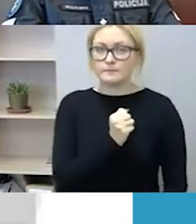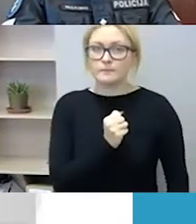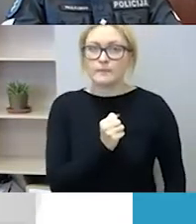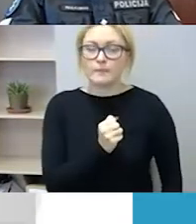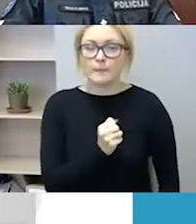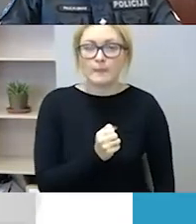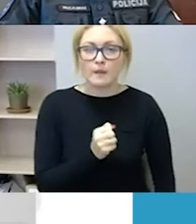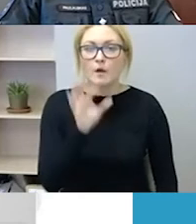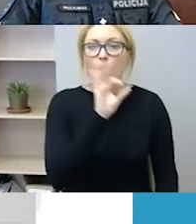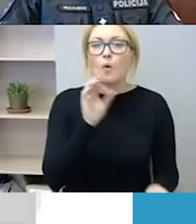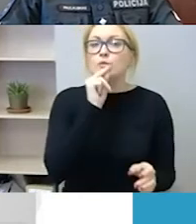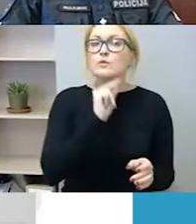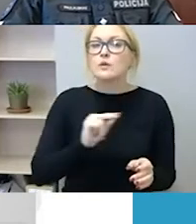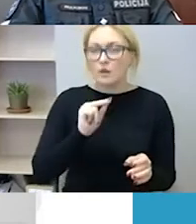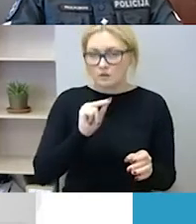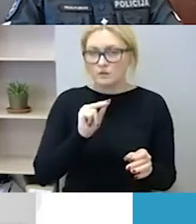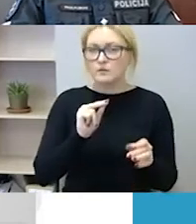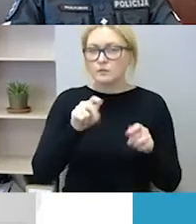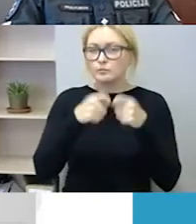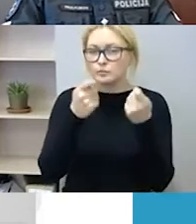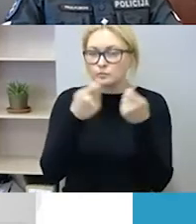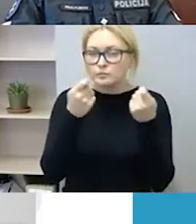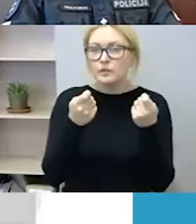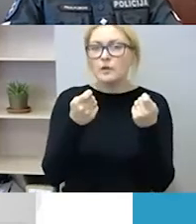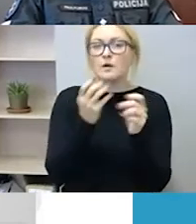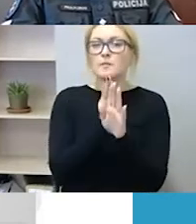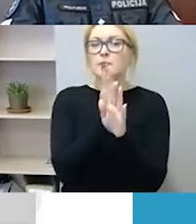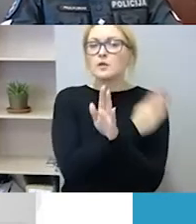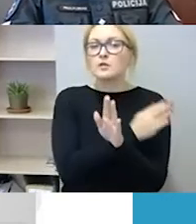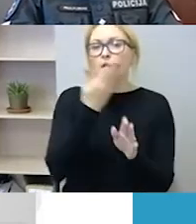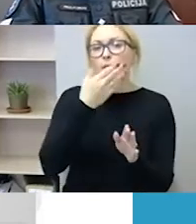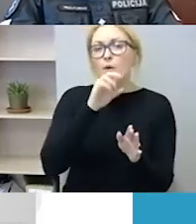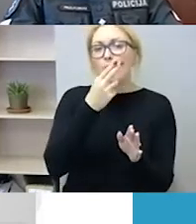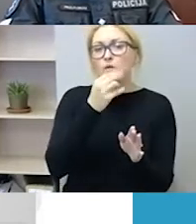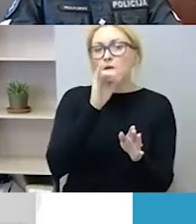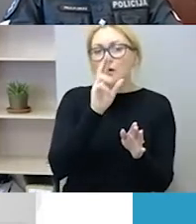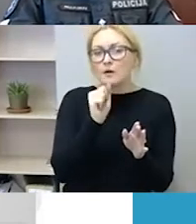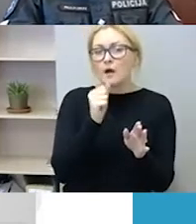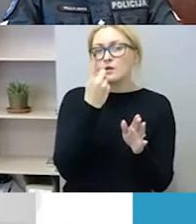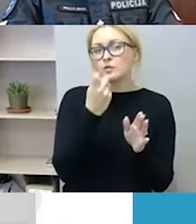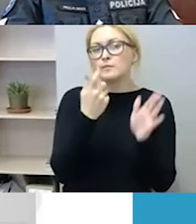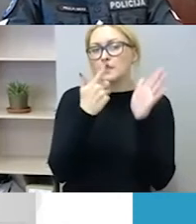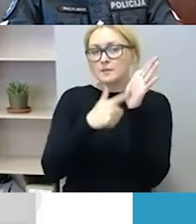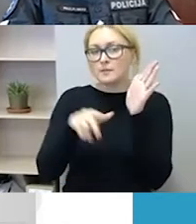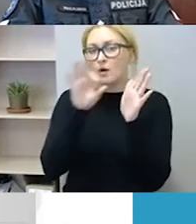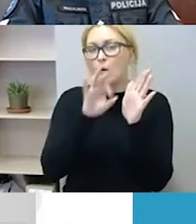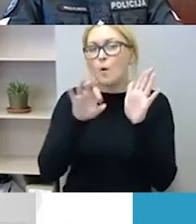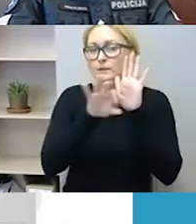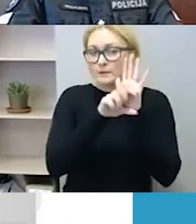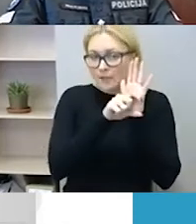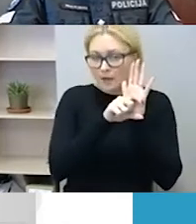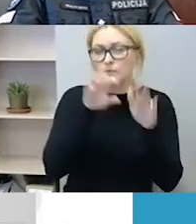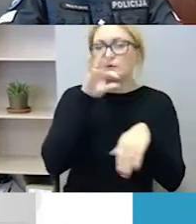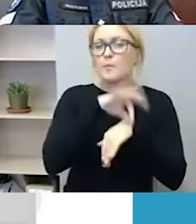minėjo prieš tai Monika, tai baudžimo kodekso 170 straipsnis yra specializuota tokią normą ir